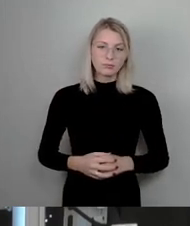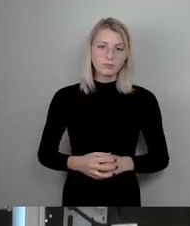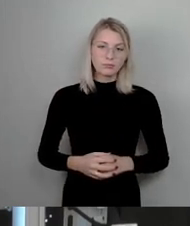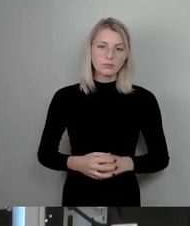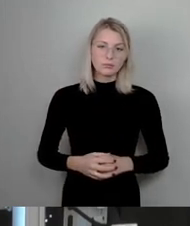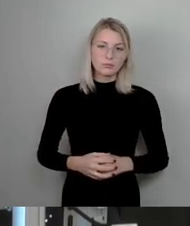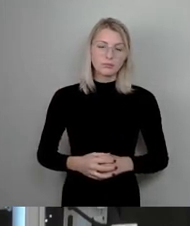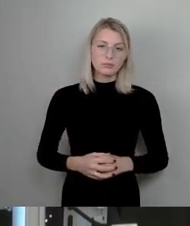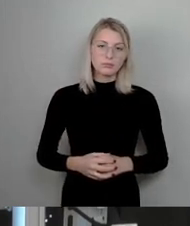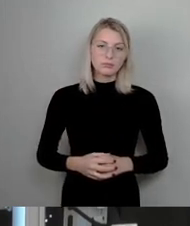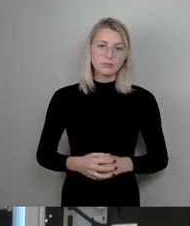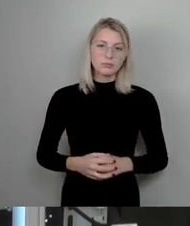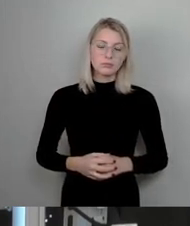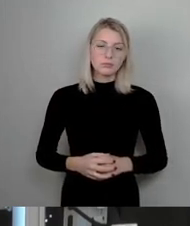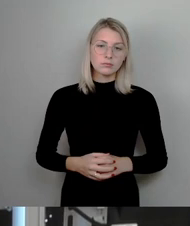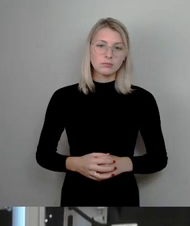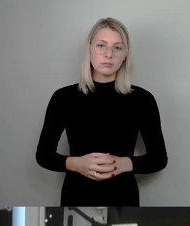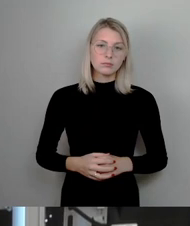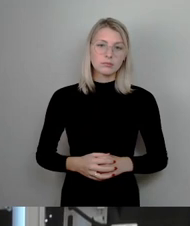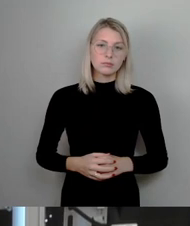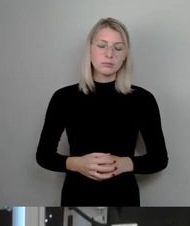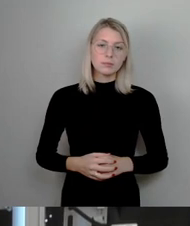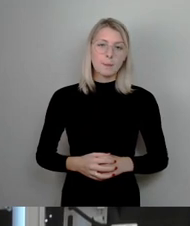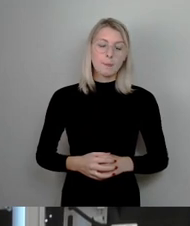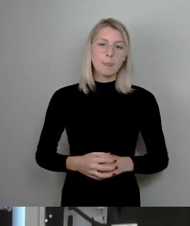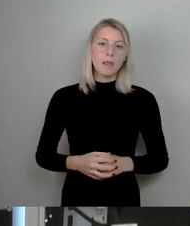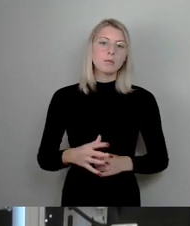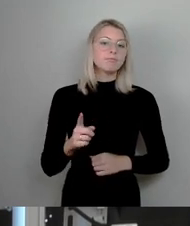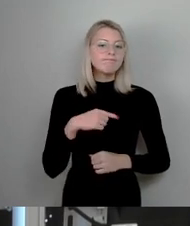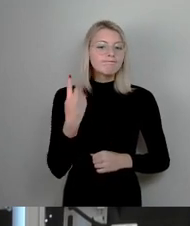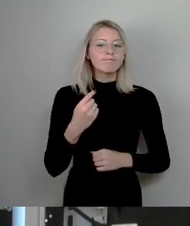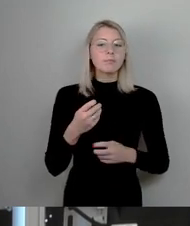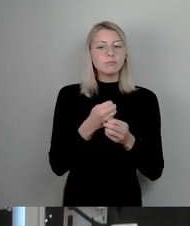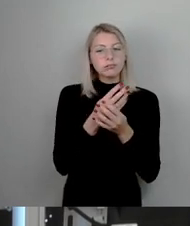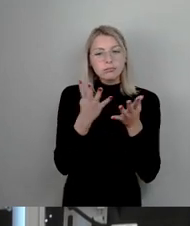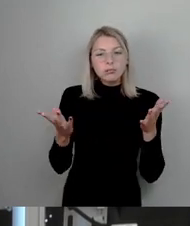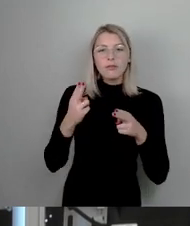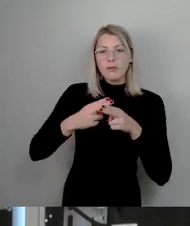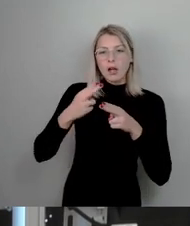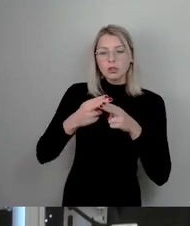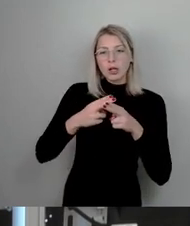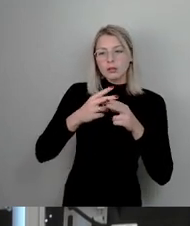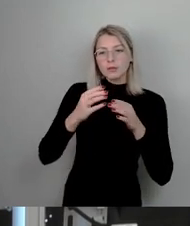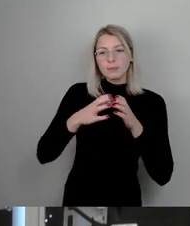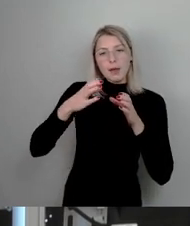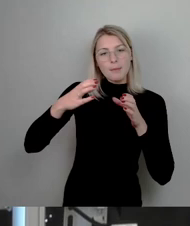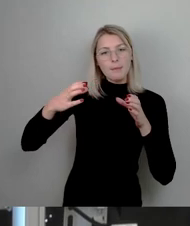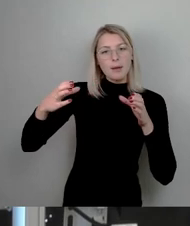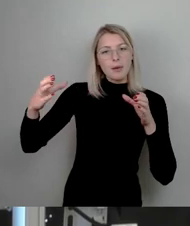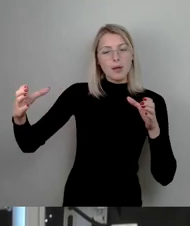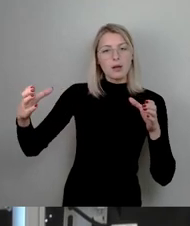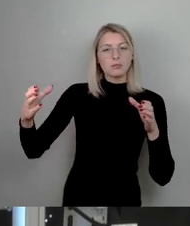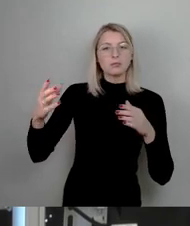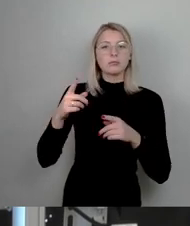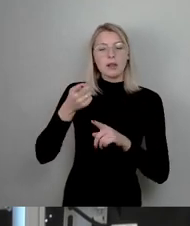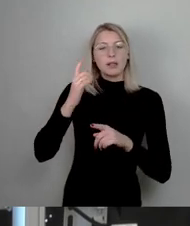Wir haben die Bandbreite unserer Werkstätten Stück für Stück erweitert. Erst im letzten Jahr, Sie